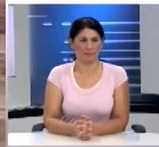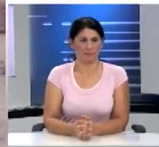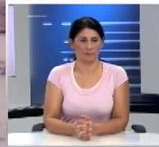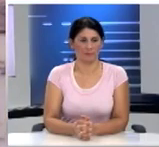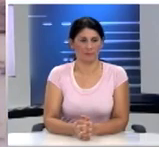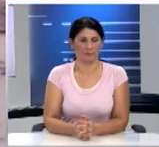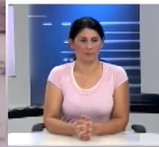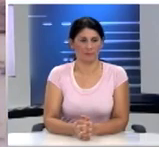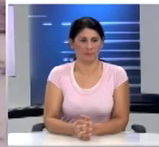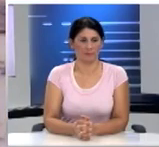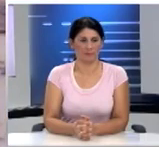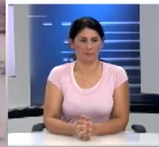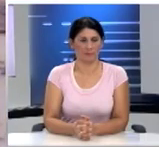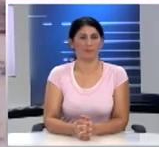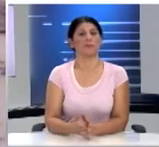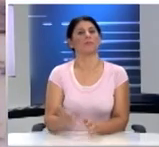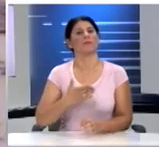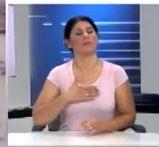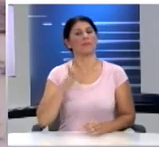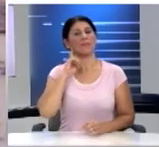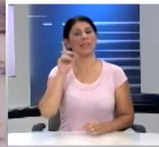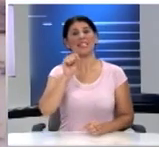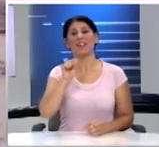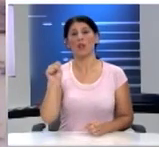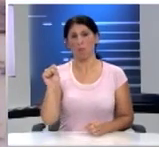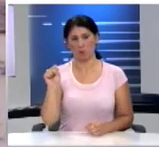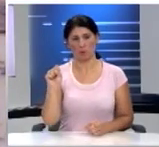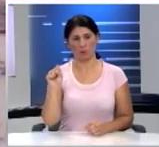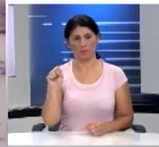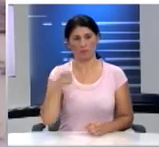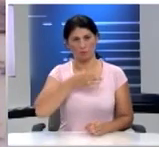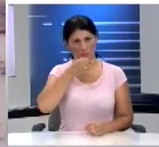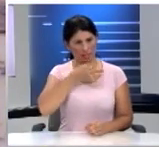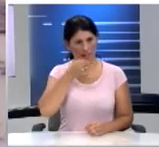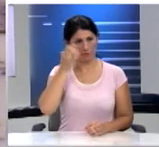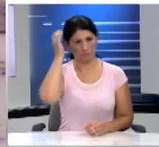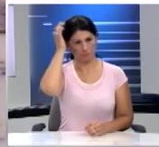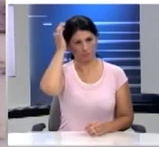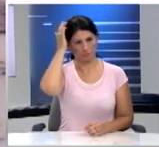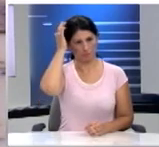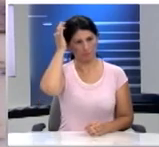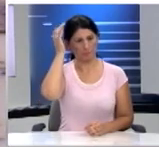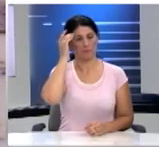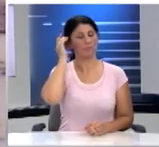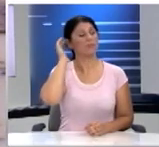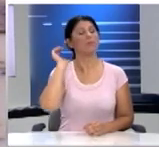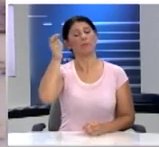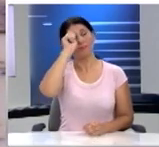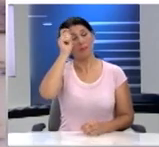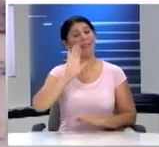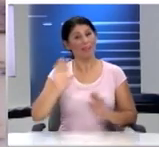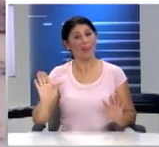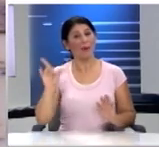Ευχαριστούμε την κυρία Σιδηροπούλου για την ομιλία της η οποία ομολογώ κυρία